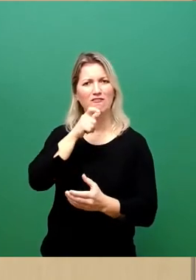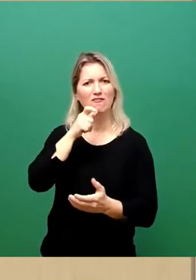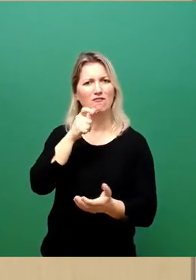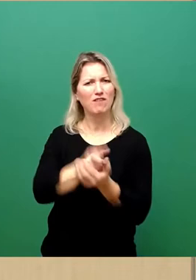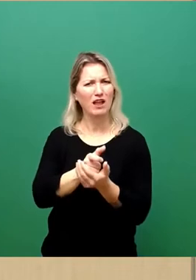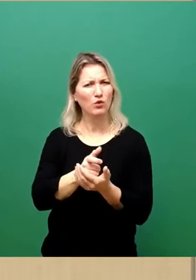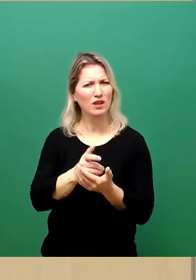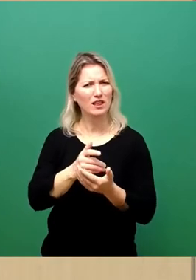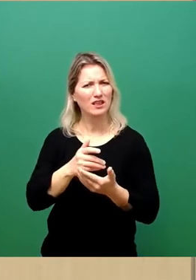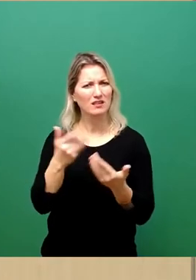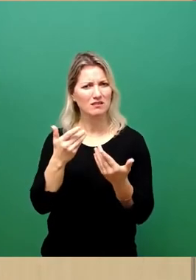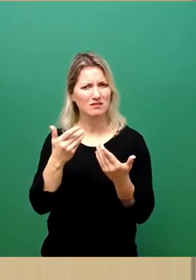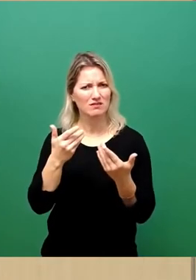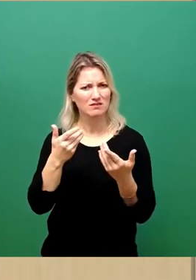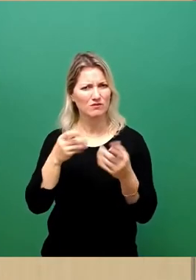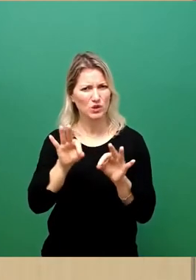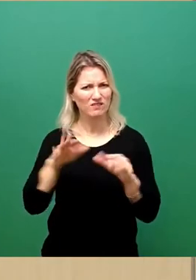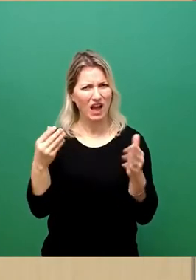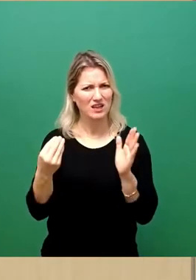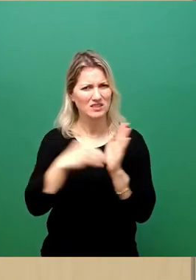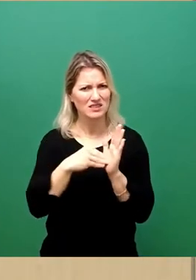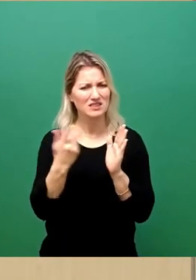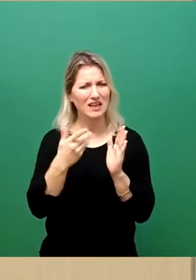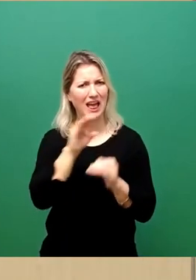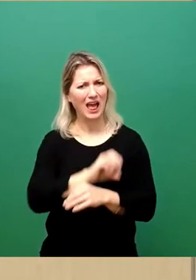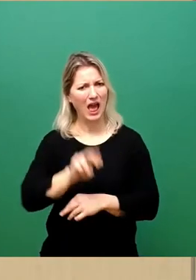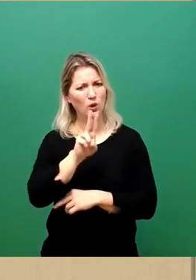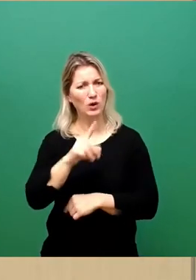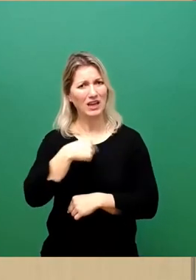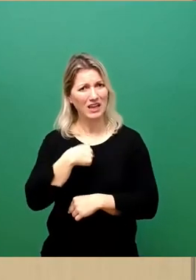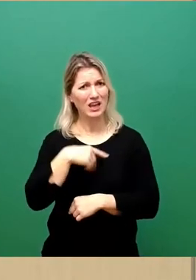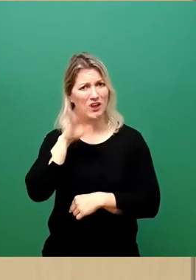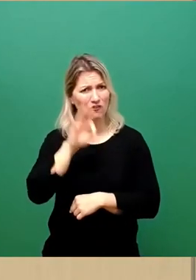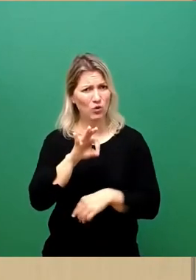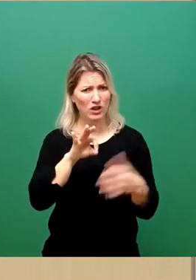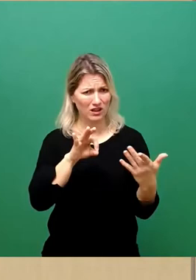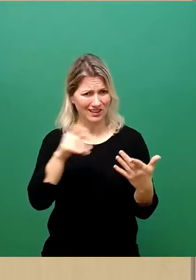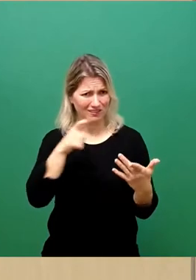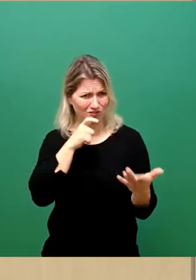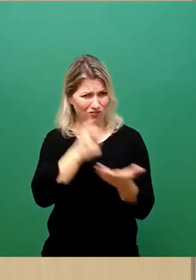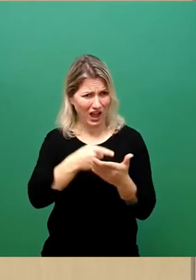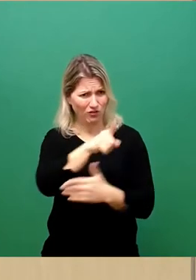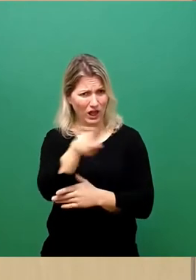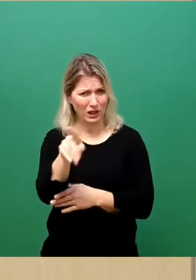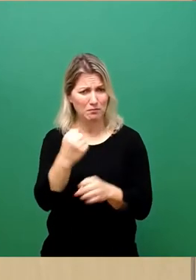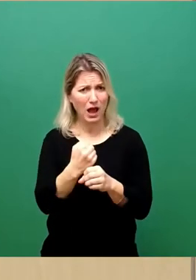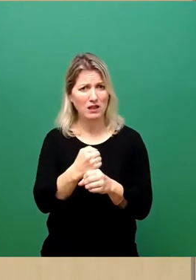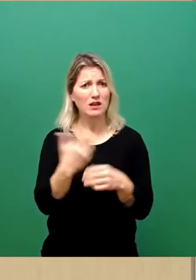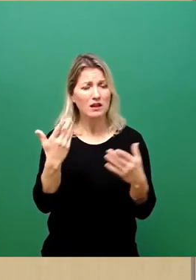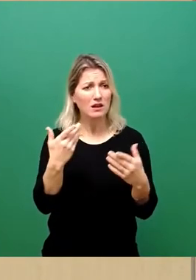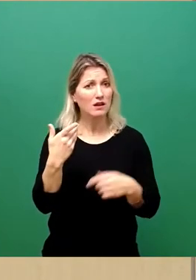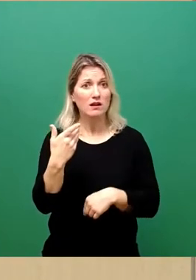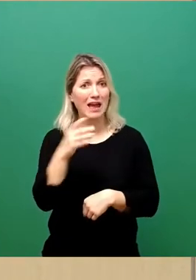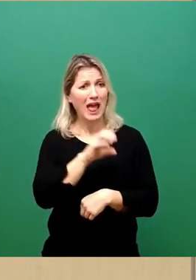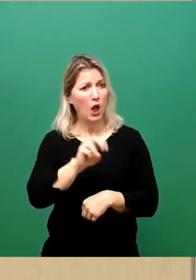Was bringt es uns? Wir machen die Europäische Union verächtlich und ich wiederhole nochmal, die Lebensversicherung für uns alle ist die Europäische